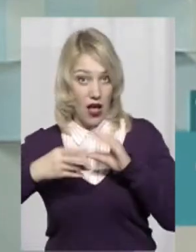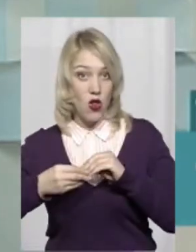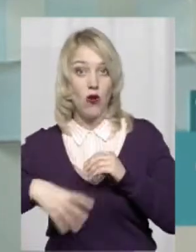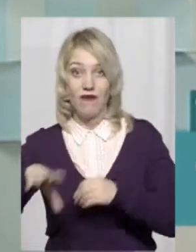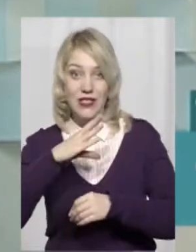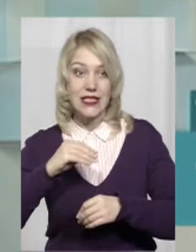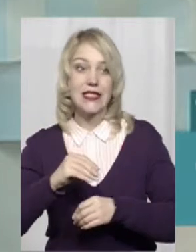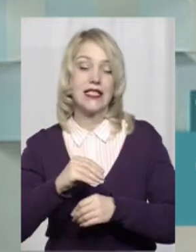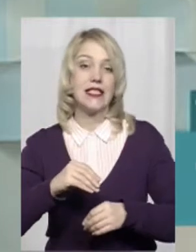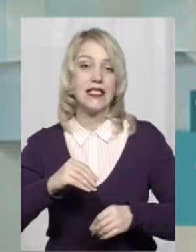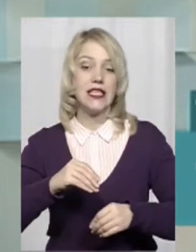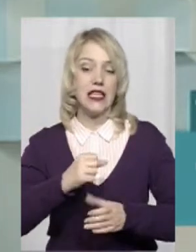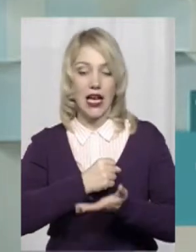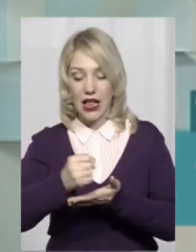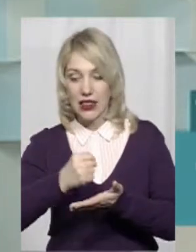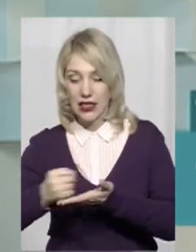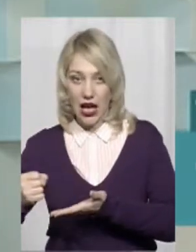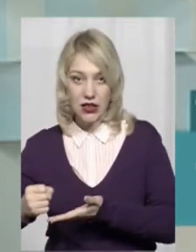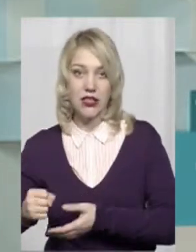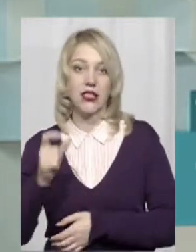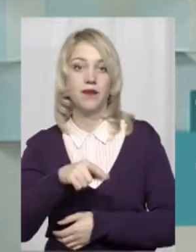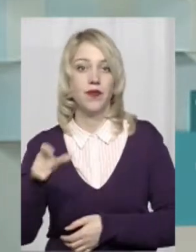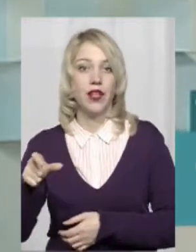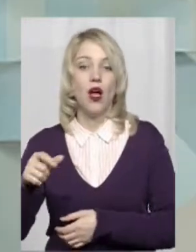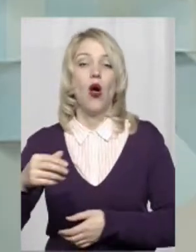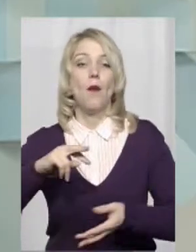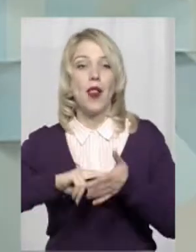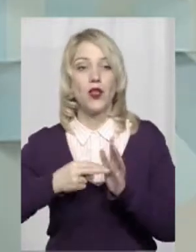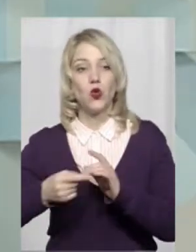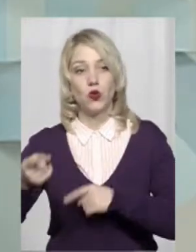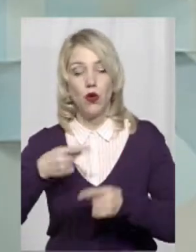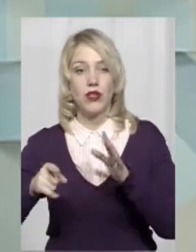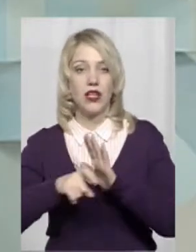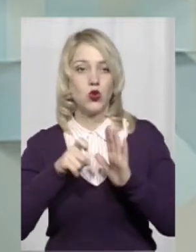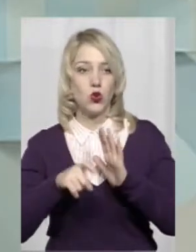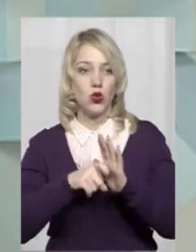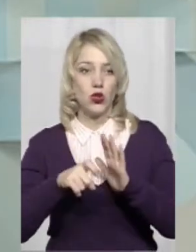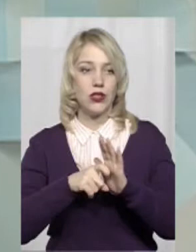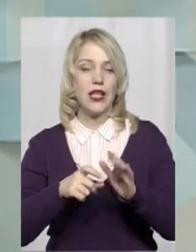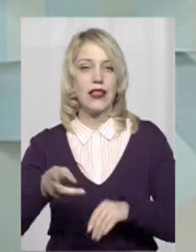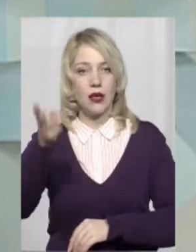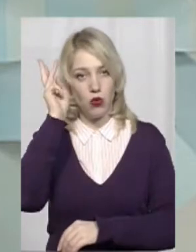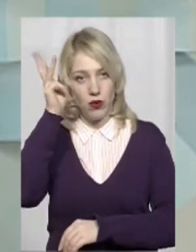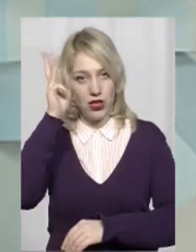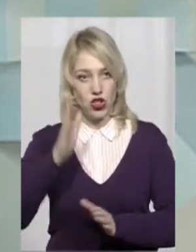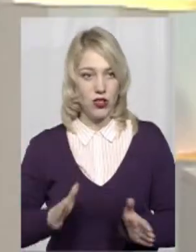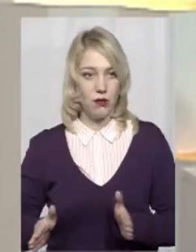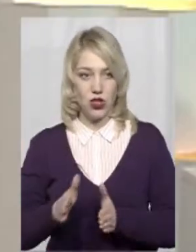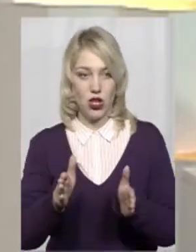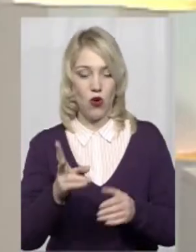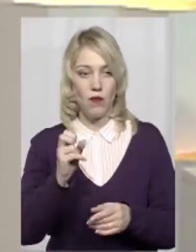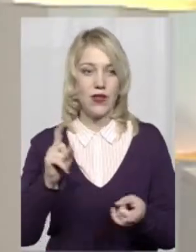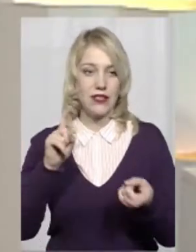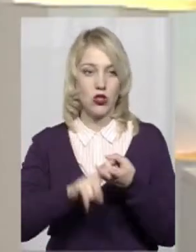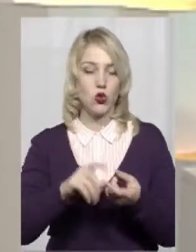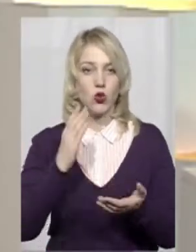кандидати, всі решта кандидатів планують повертати Донбас саме дипломатичним шляхом. Є вже на зв